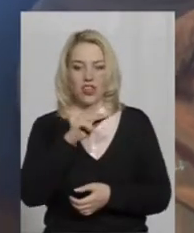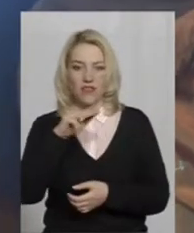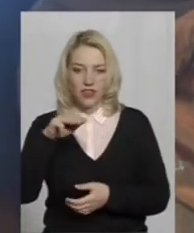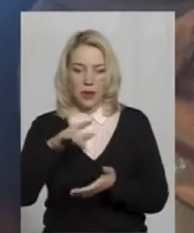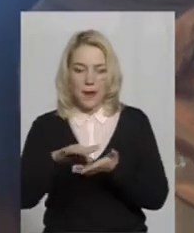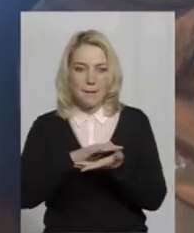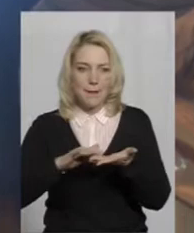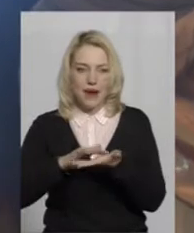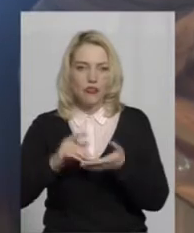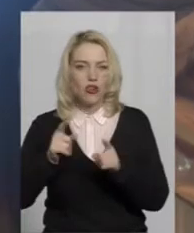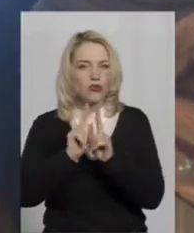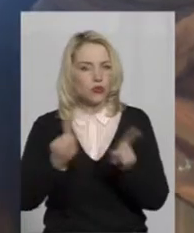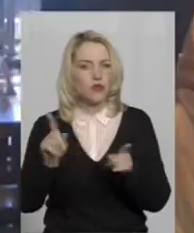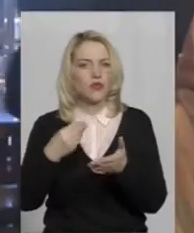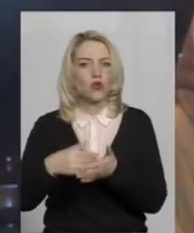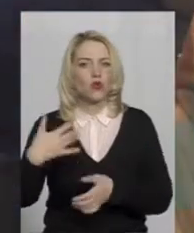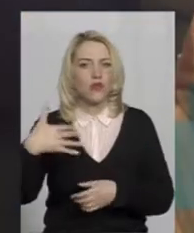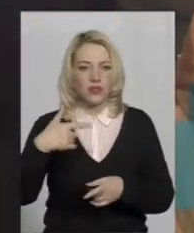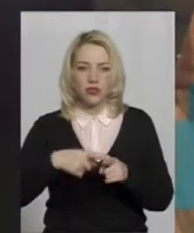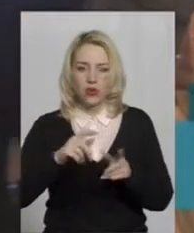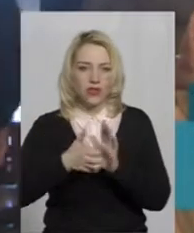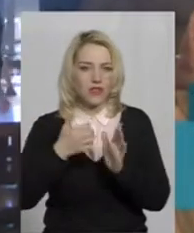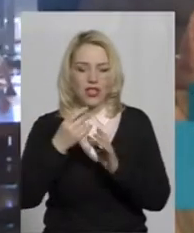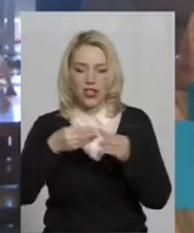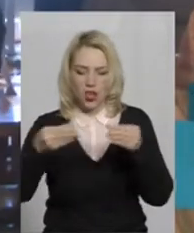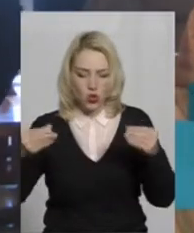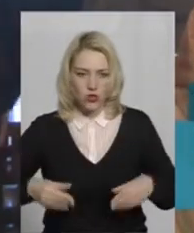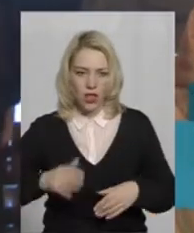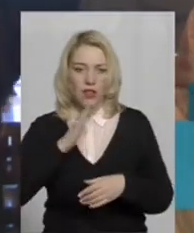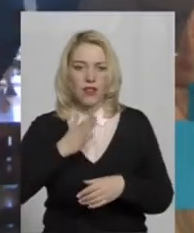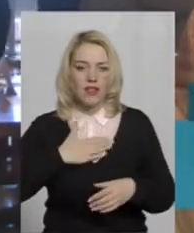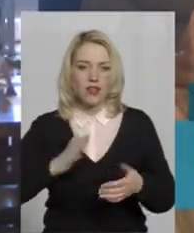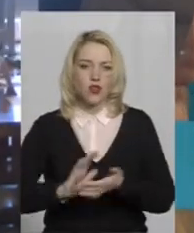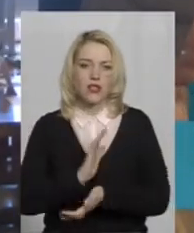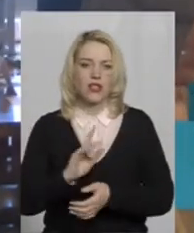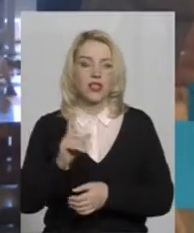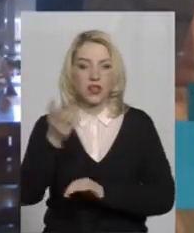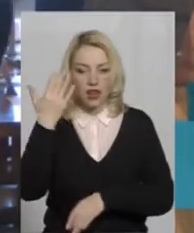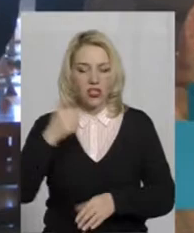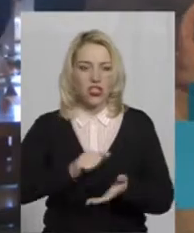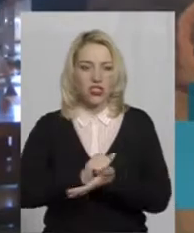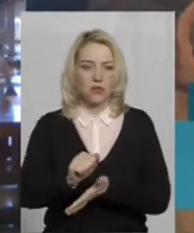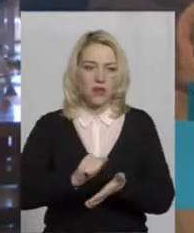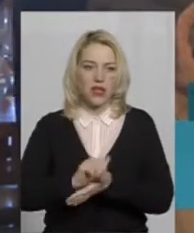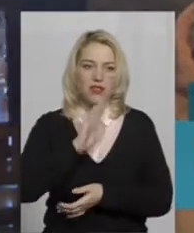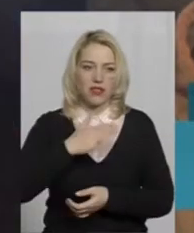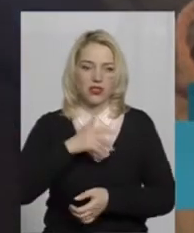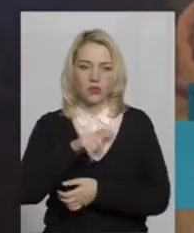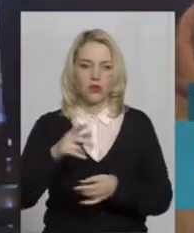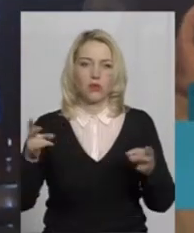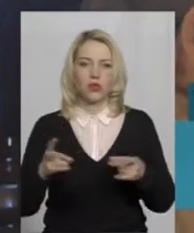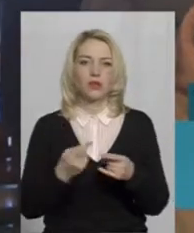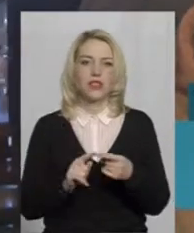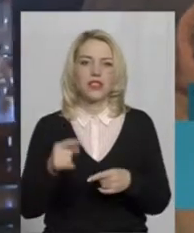дороговартісний. Його сьогодні не вистачає на наш журнал, на нашу газету, які раніше виходили, і людям нашим дуже потрібні, бо це,